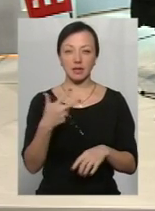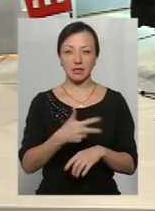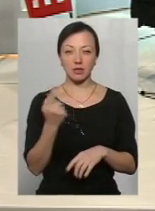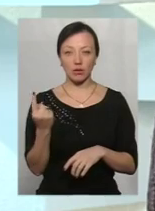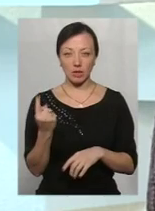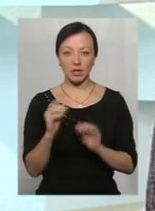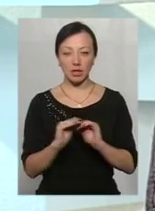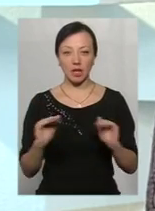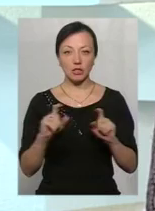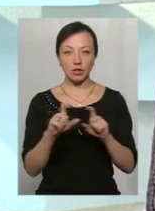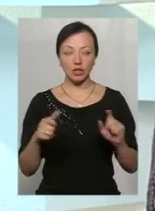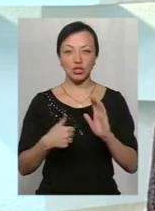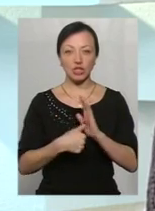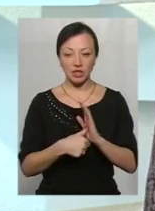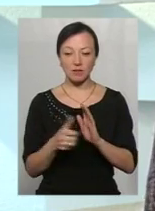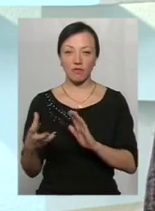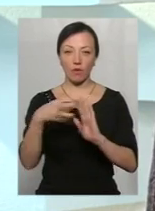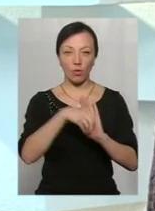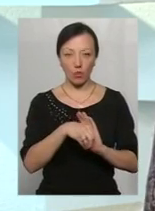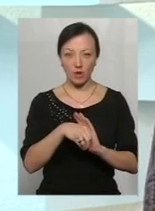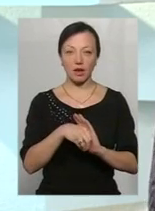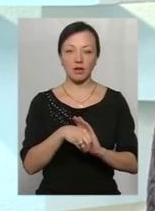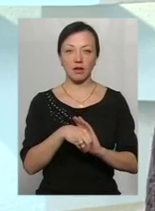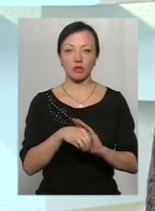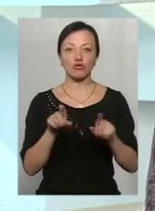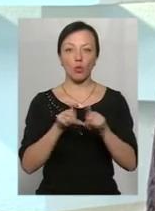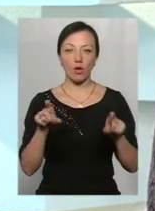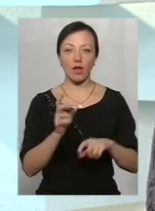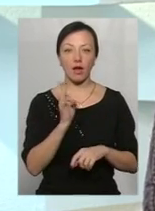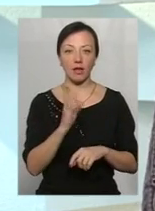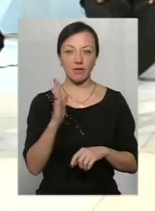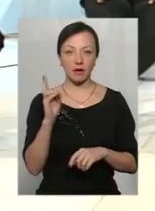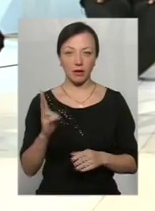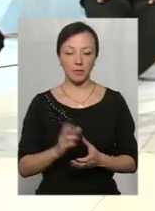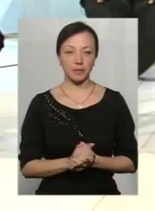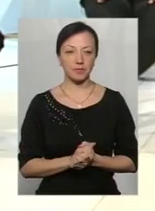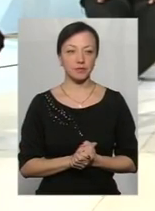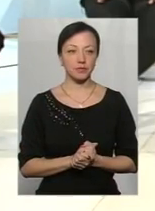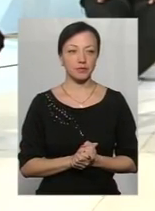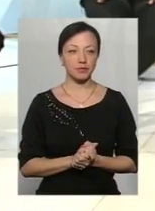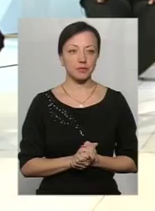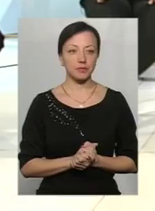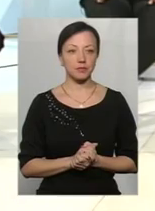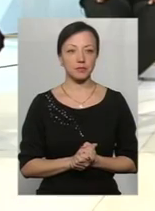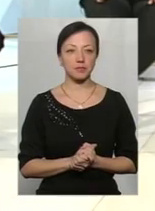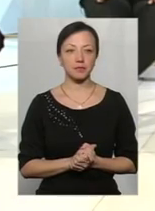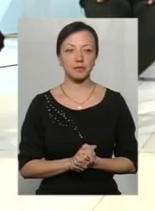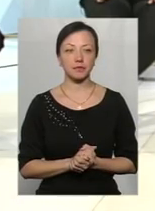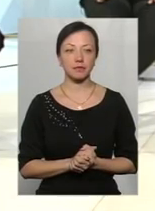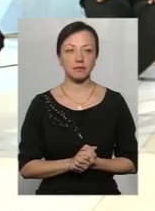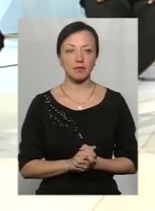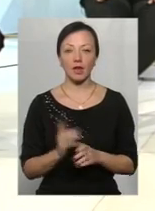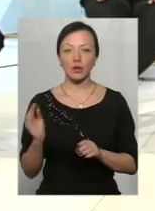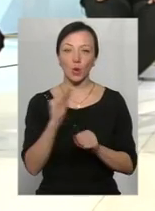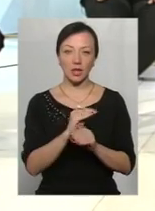дитячий садок і 6 з них вони входять в склад школи НВК. Дякую, пані Веліно. А пане Ігор, ТДСТ?